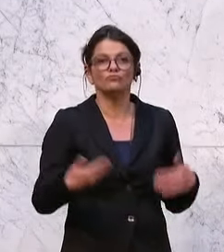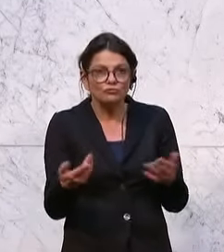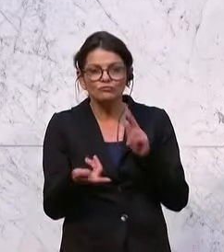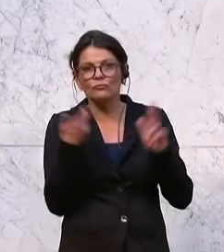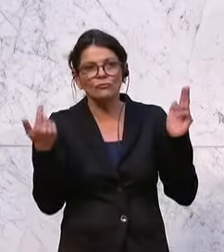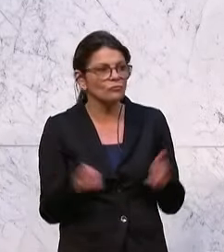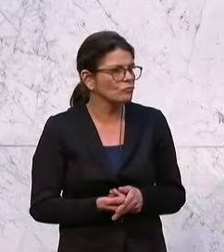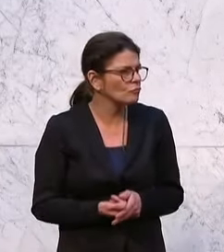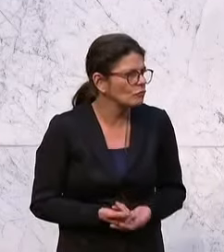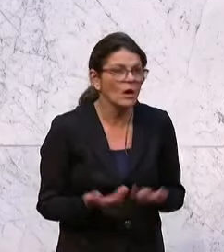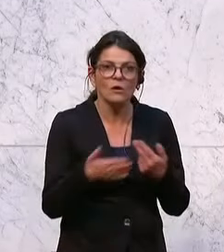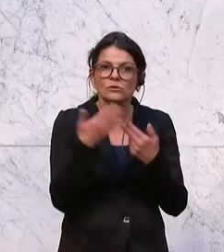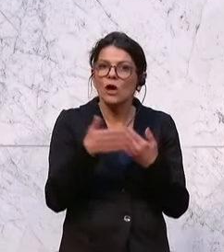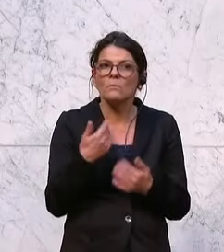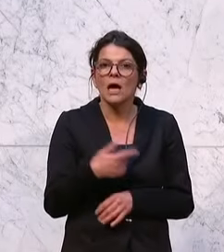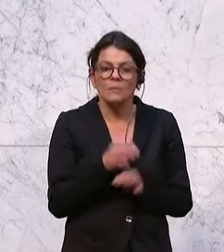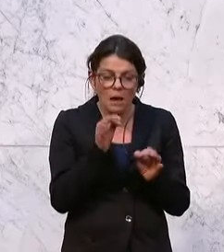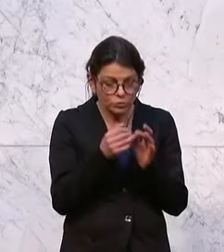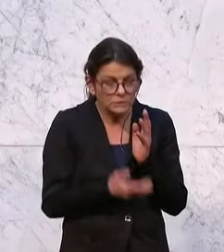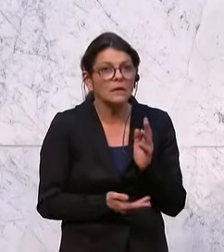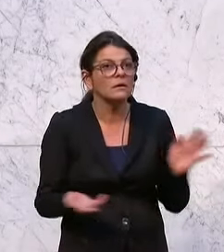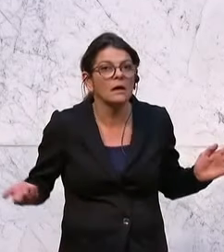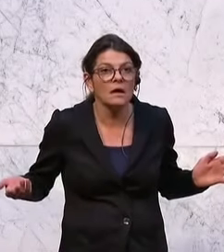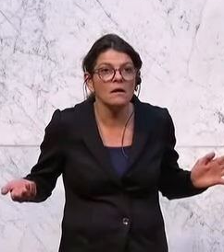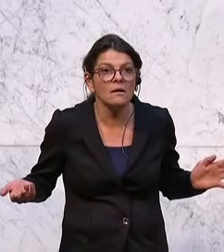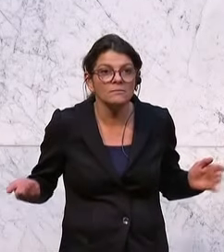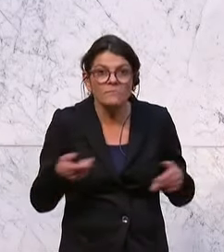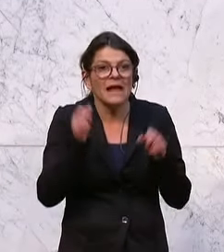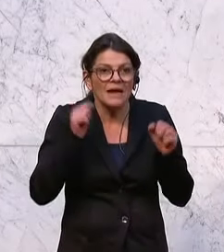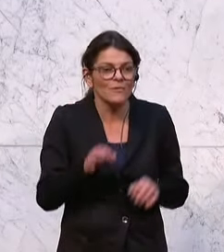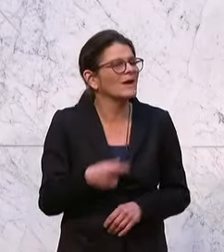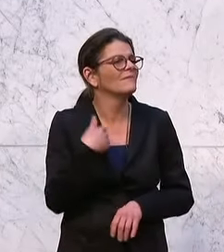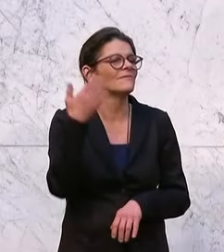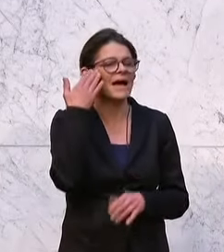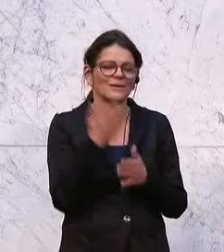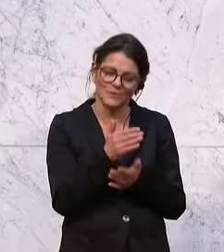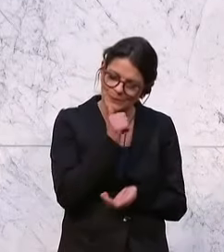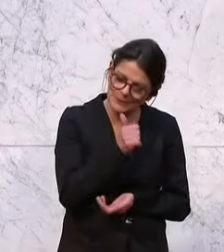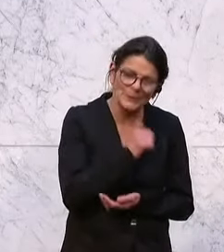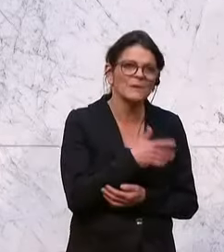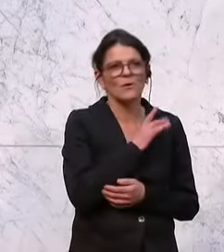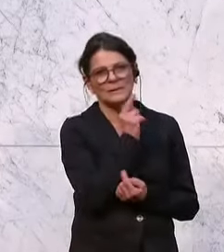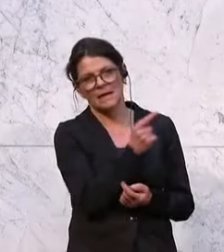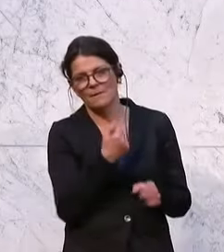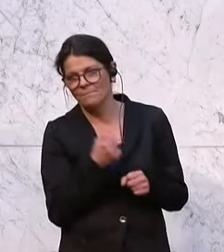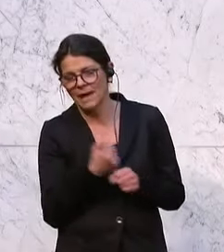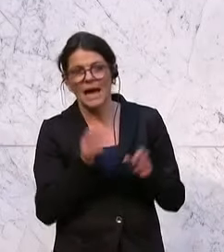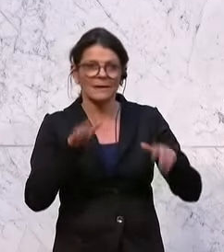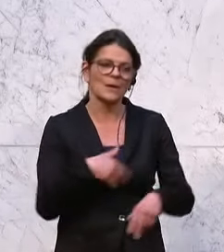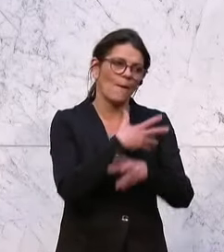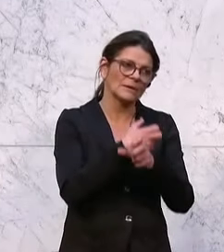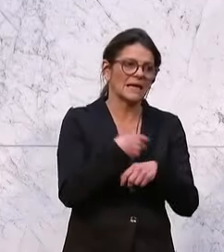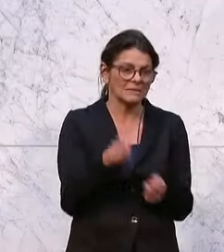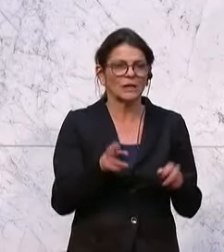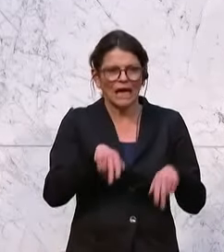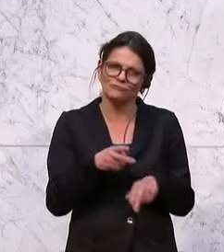zum Beispiel gewisse, das geht, kann eben nur, ich weiß schon, dass die Grünen das vielleicht gern selber machen würden, aber in Österreich gibt es eben